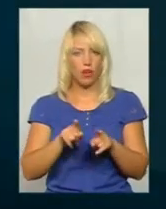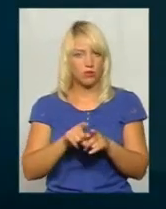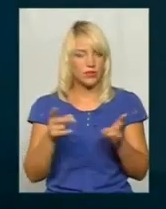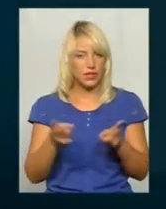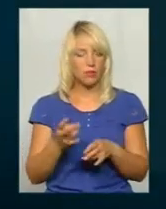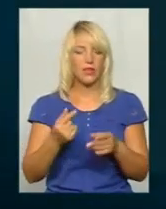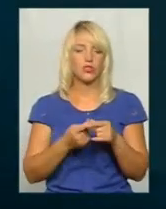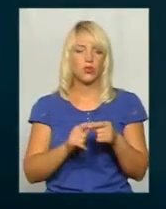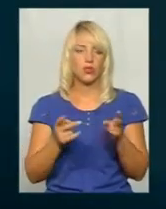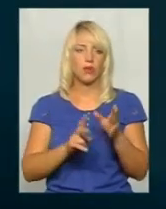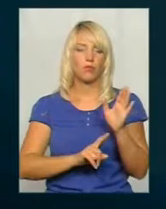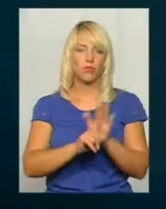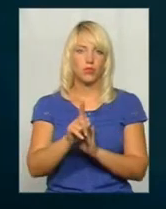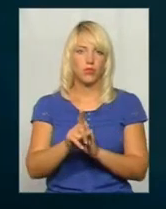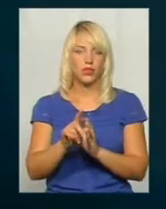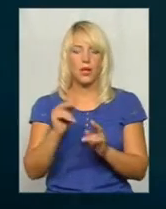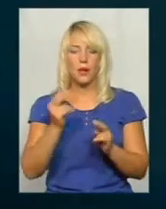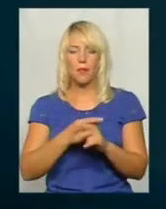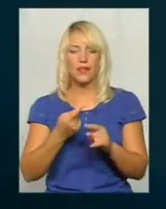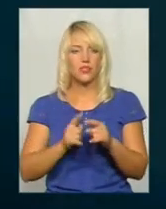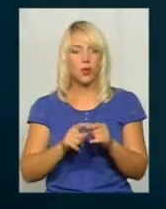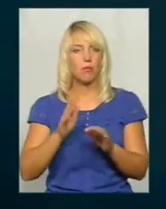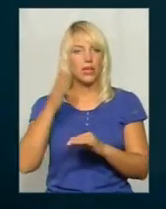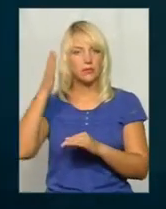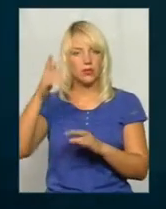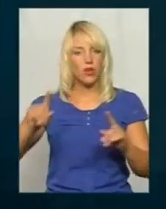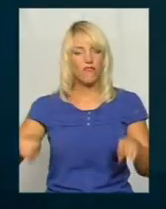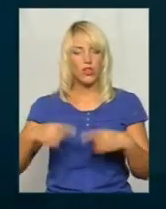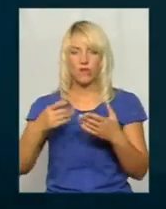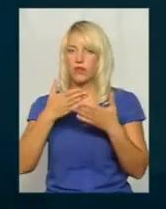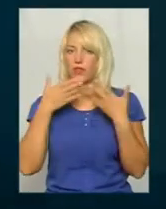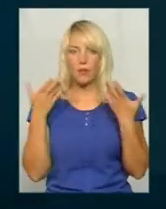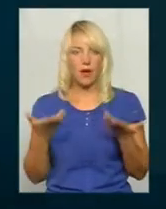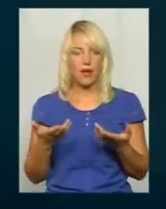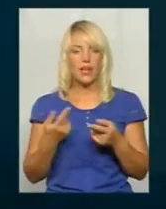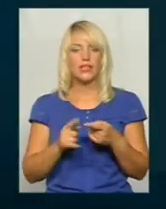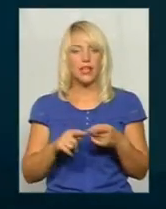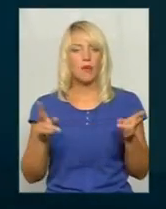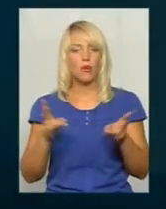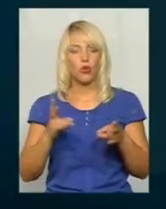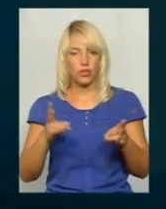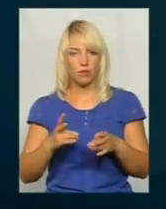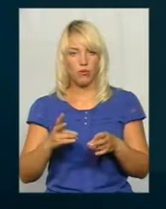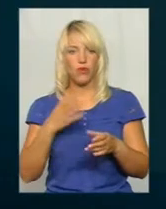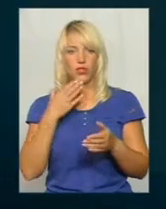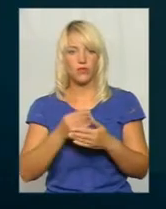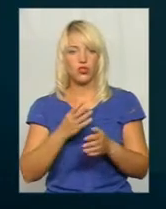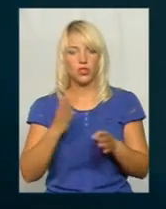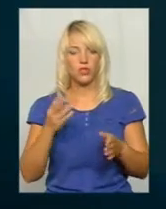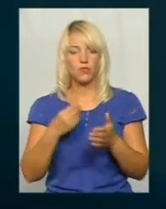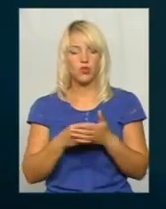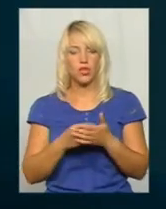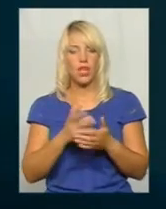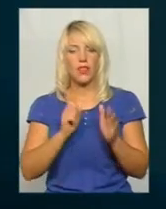буде починати, і без цього перспективи відновлення немає. Ну а це буде потребувати свою чергу з бюджету, на